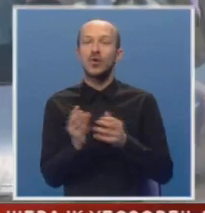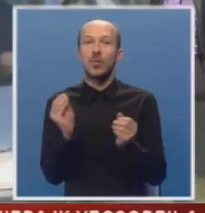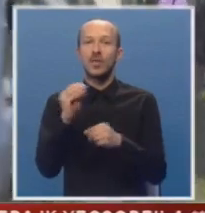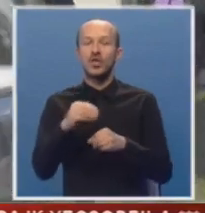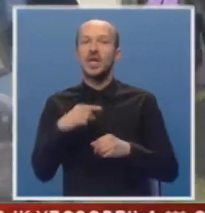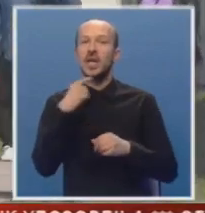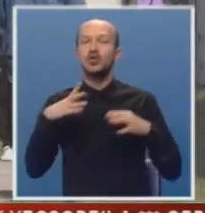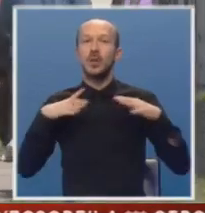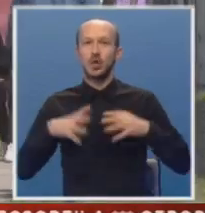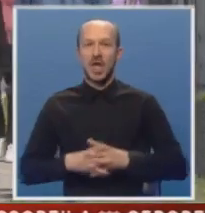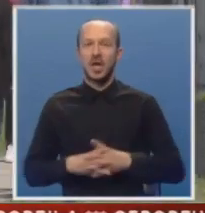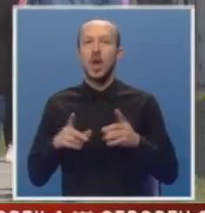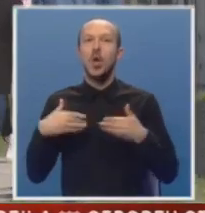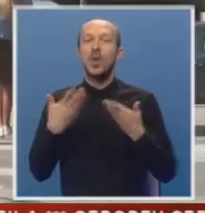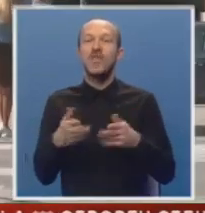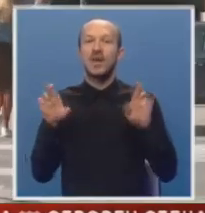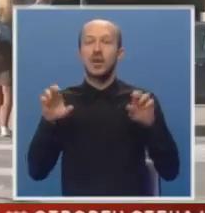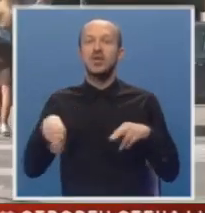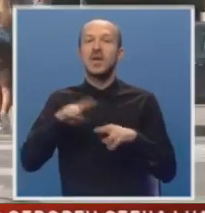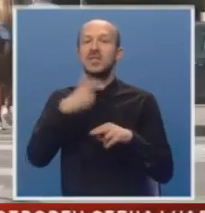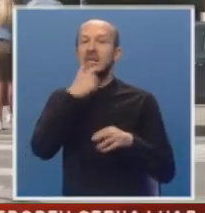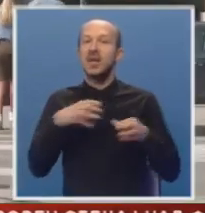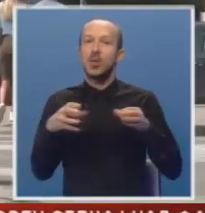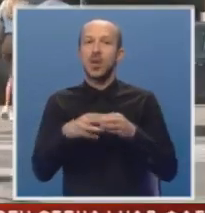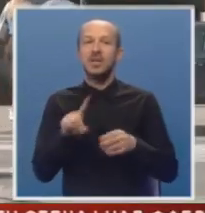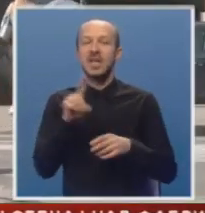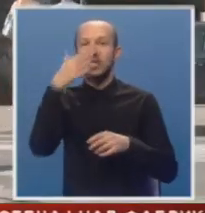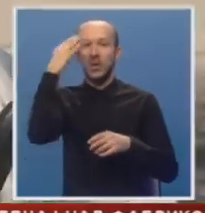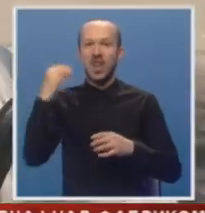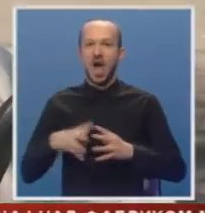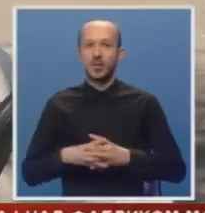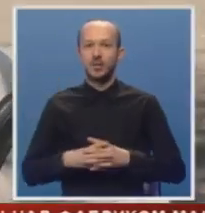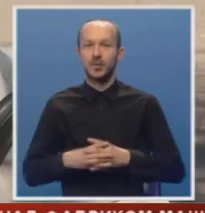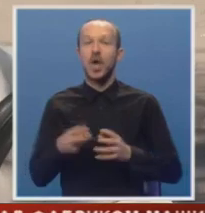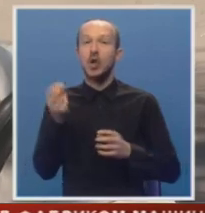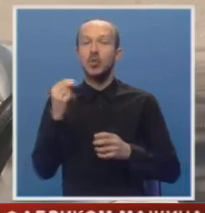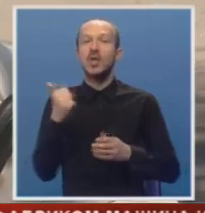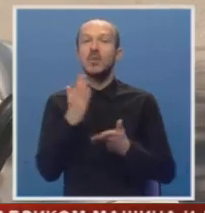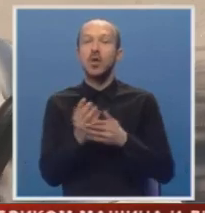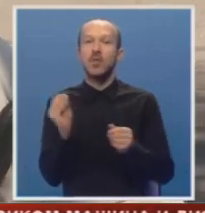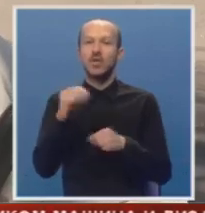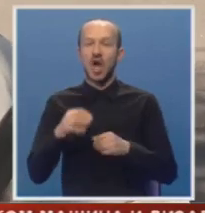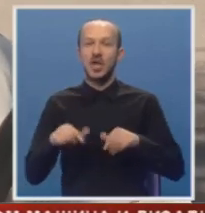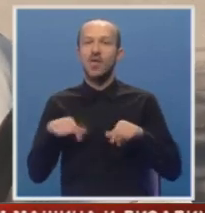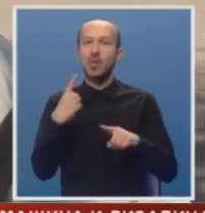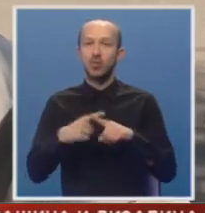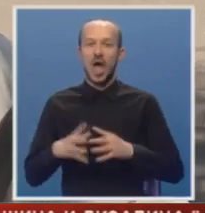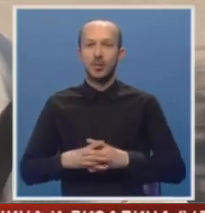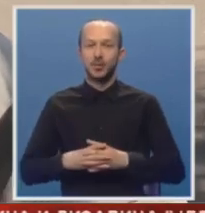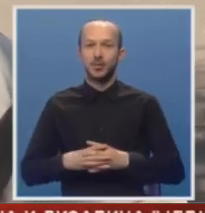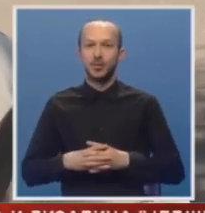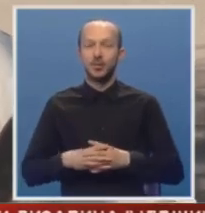povećanje, kažu penzioneri, ulijeva nadu da najstarija populacija nije zaboravljena. Dobro je bilo povećanje ovaj puta.